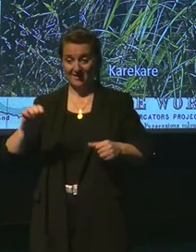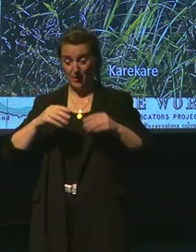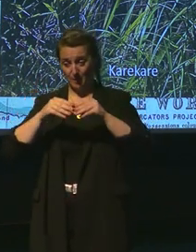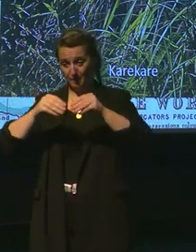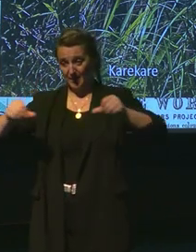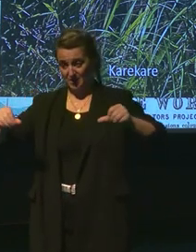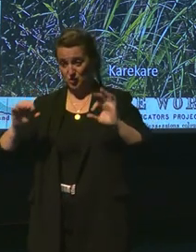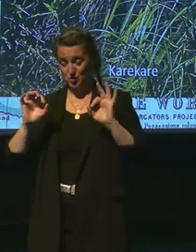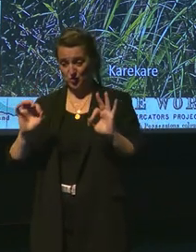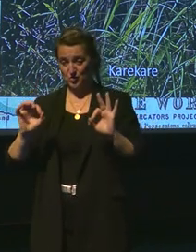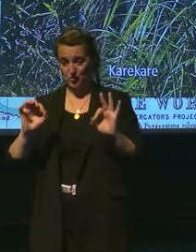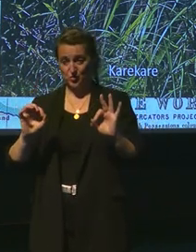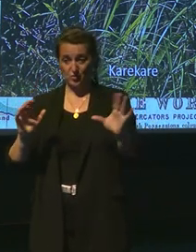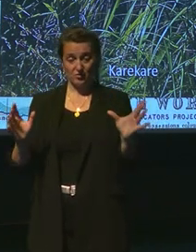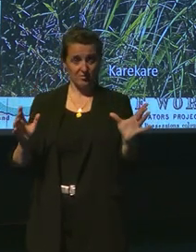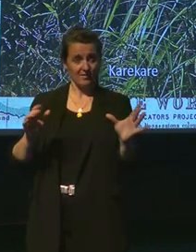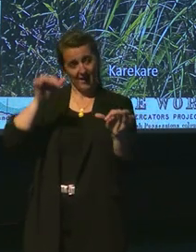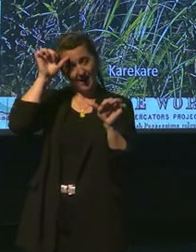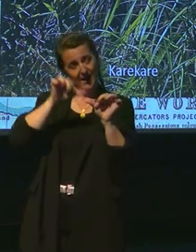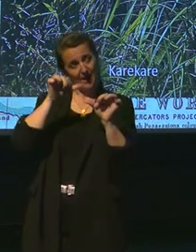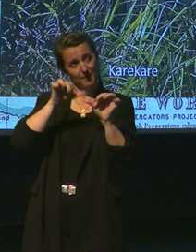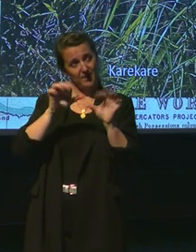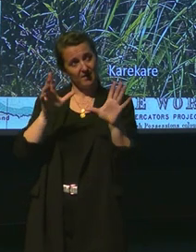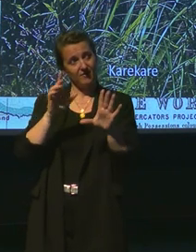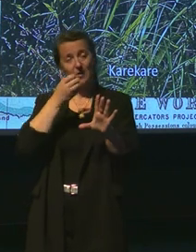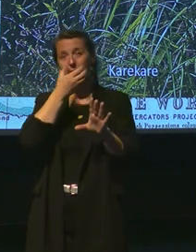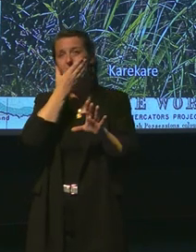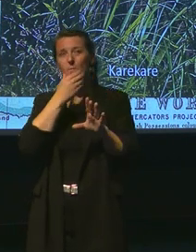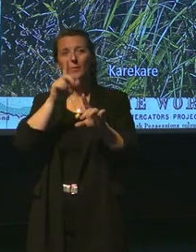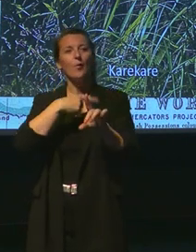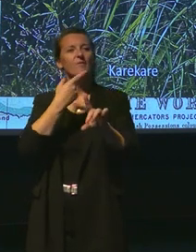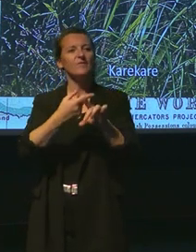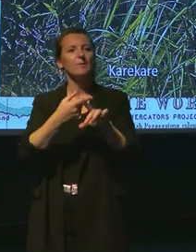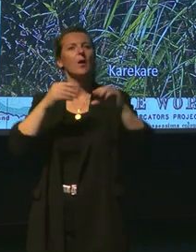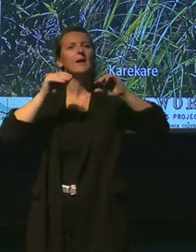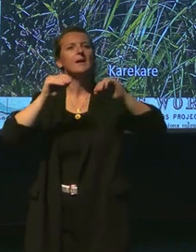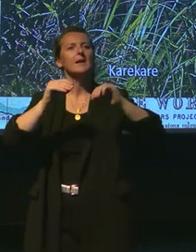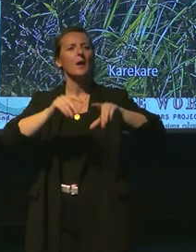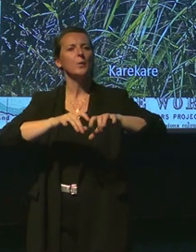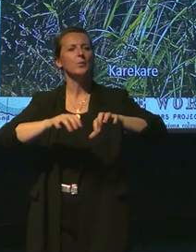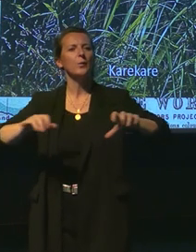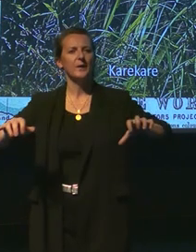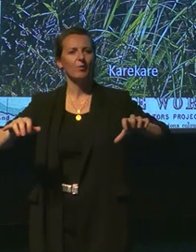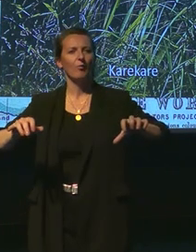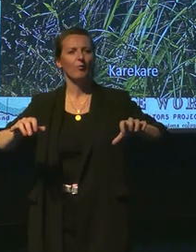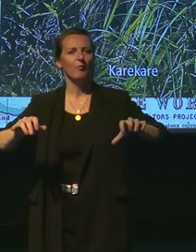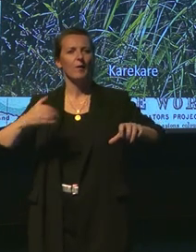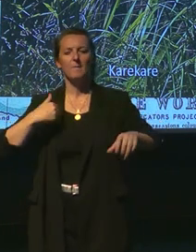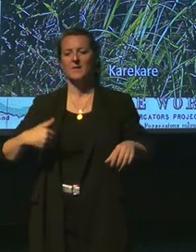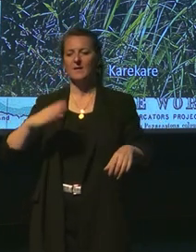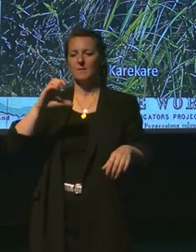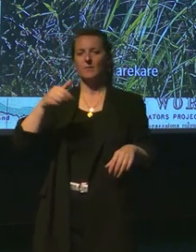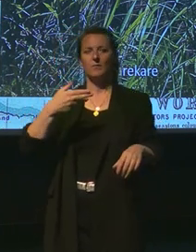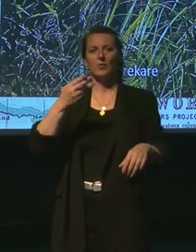fait, tant d'autres, souvenez-vous, de la vie très beau philogue, la leçon de piano de Jeanne Campion en 1993.